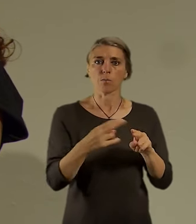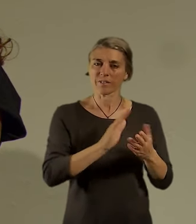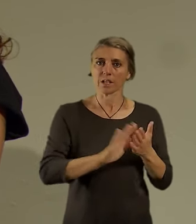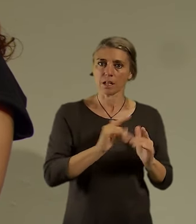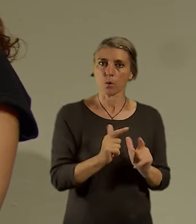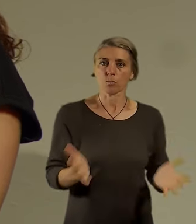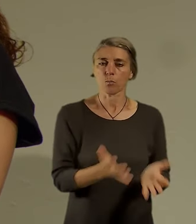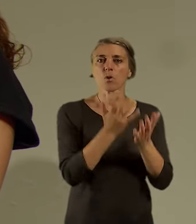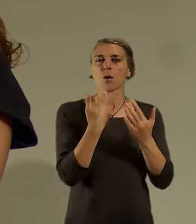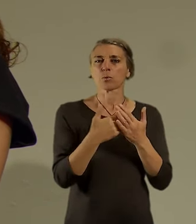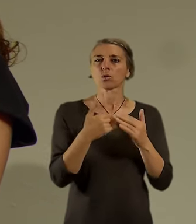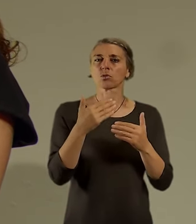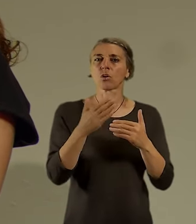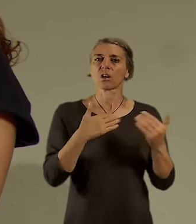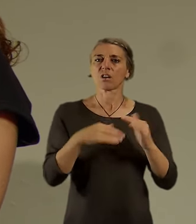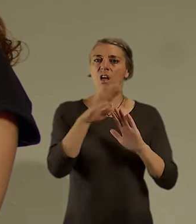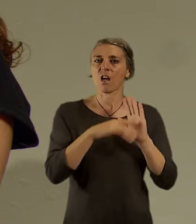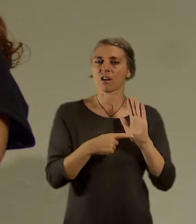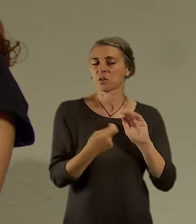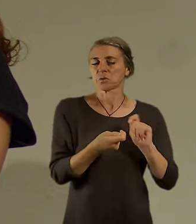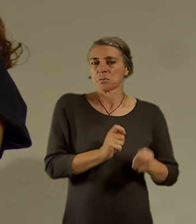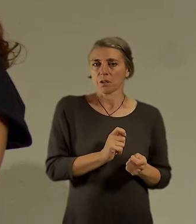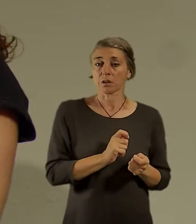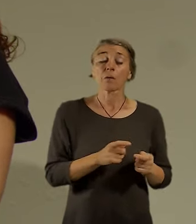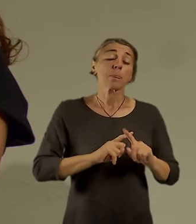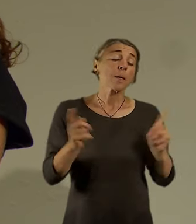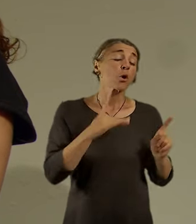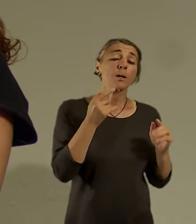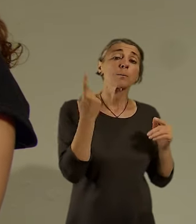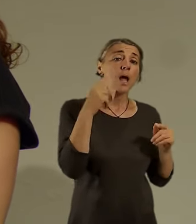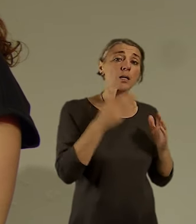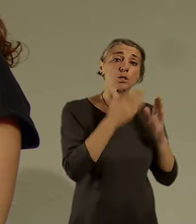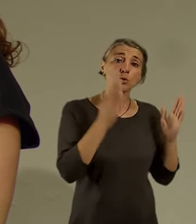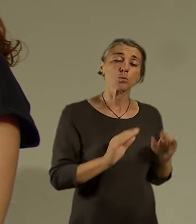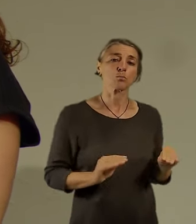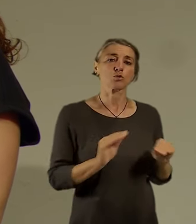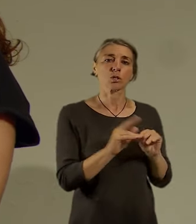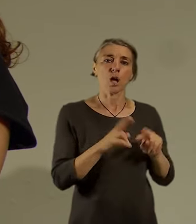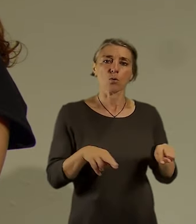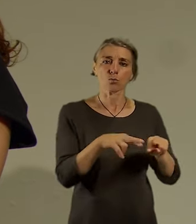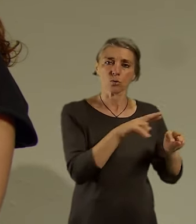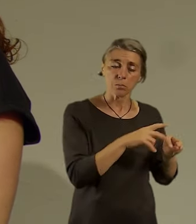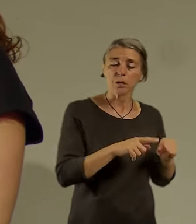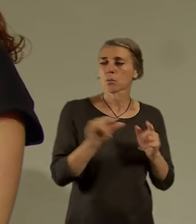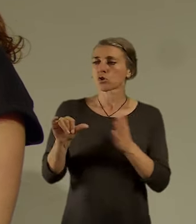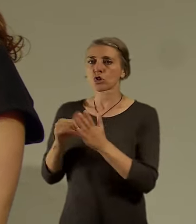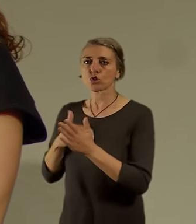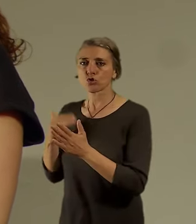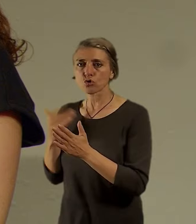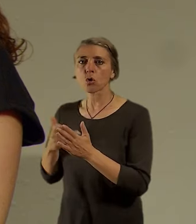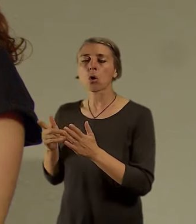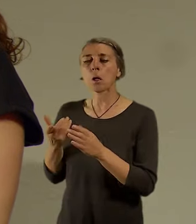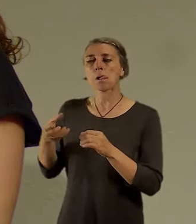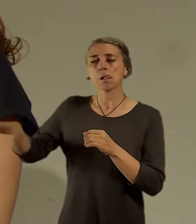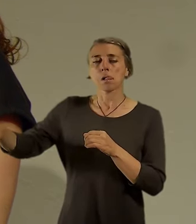si tam přidají nějaké gymnaziální učebny nebo k nějakým středním školám přibydou jenom takhle drobně detašovaná